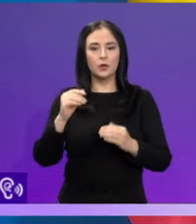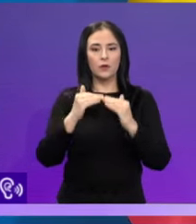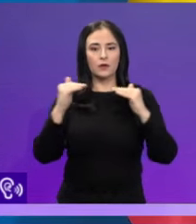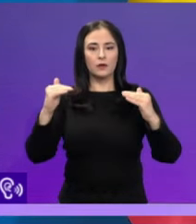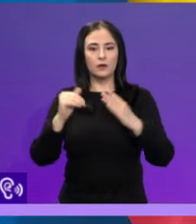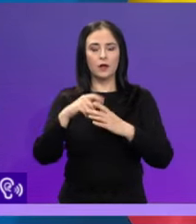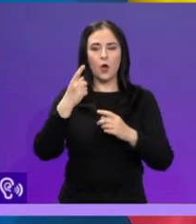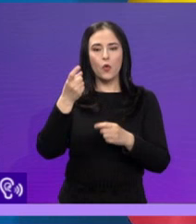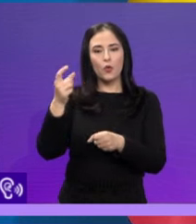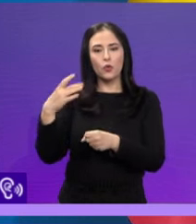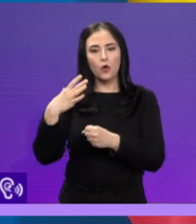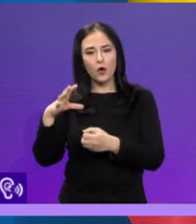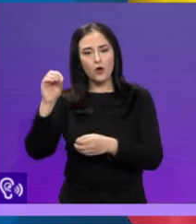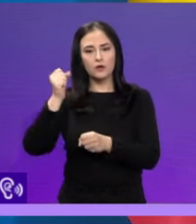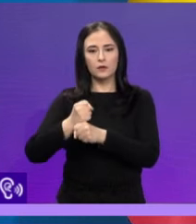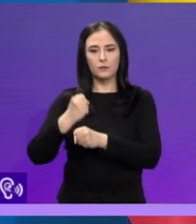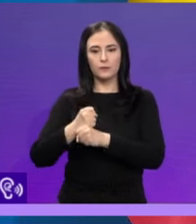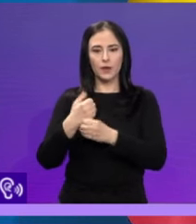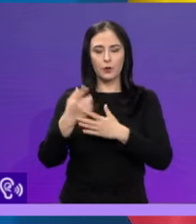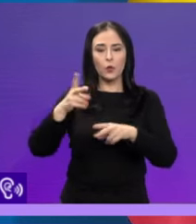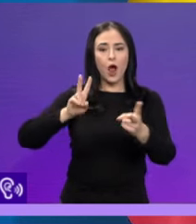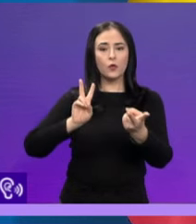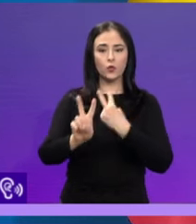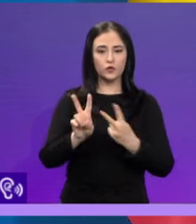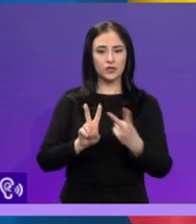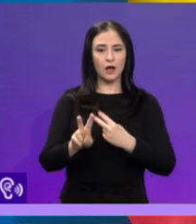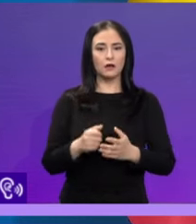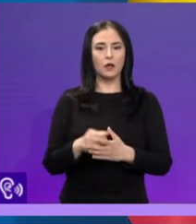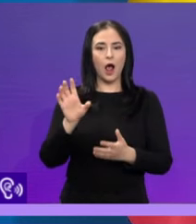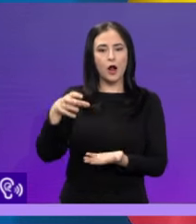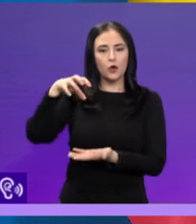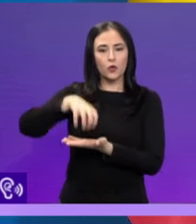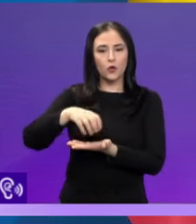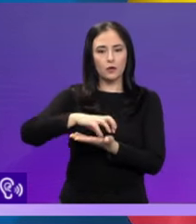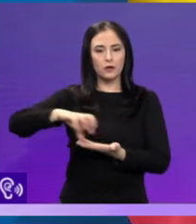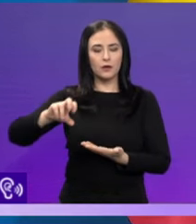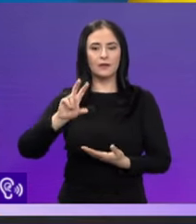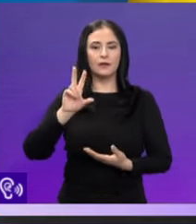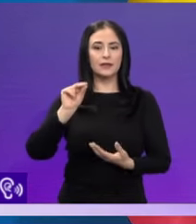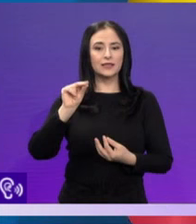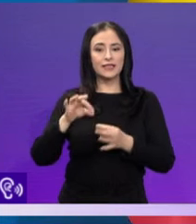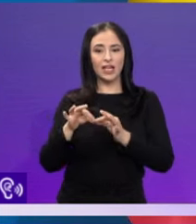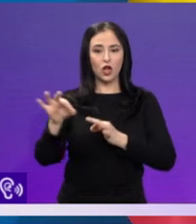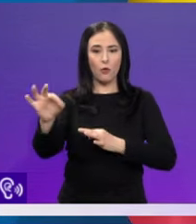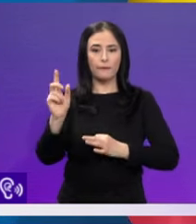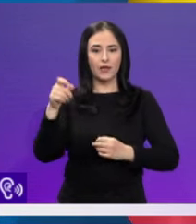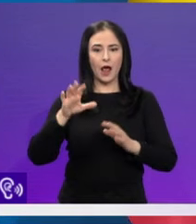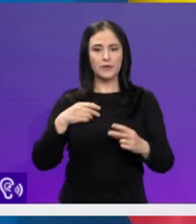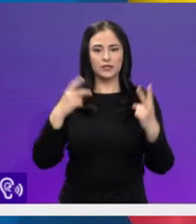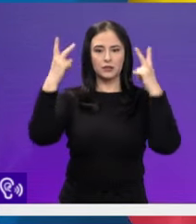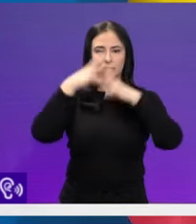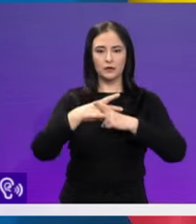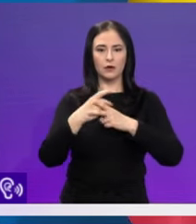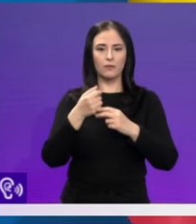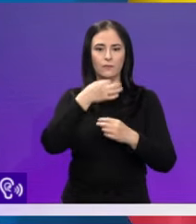contract de lucrări la un loc de pe autostrada Unirii A8, de 30 de kilometri și am înțeles de la domnul